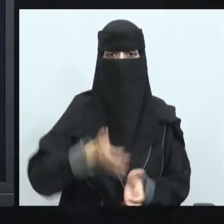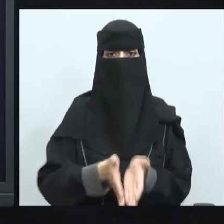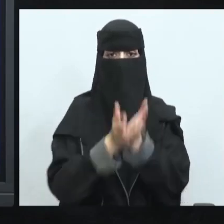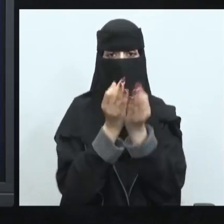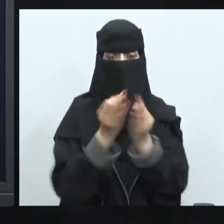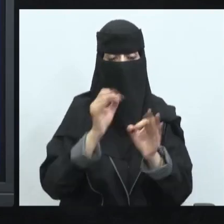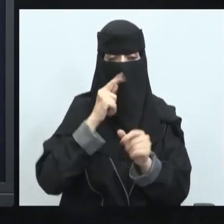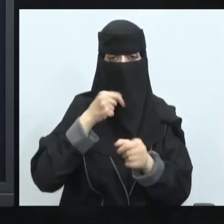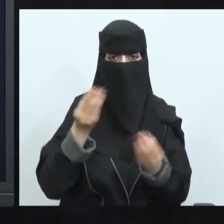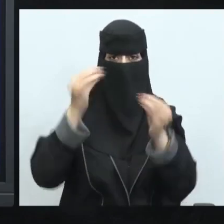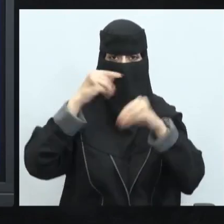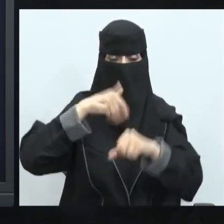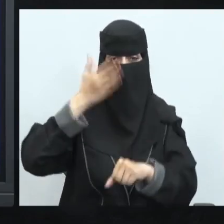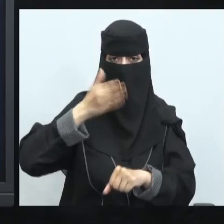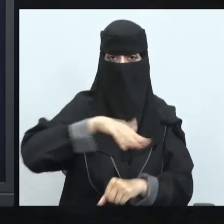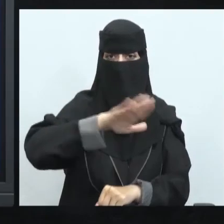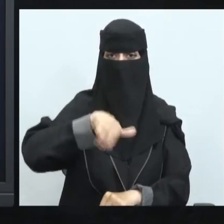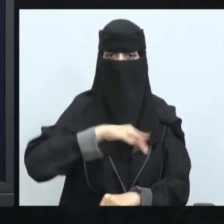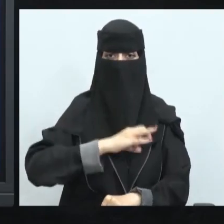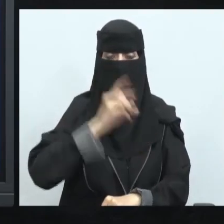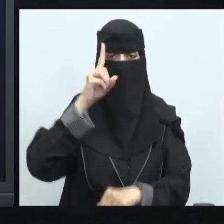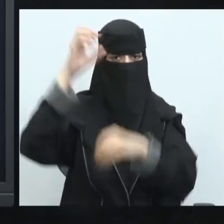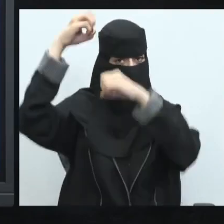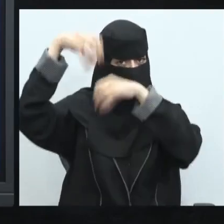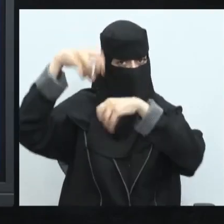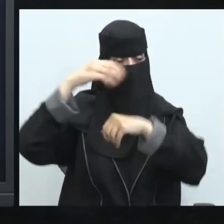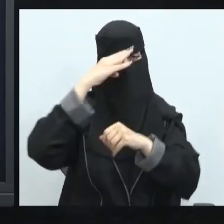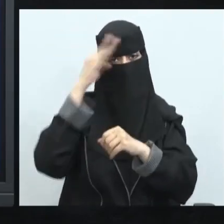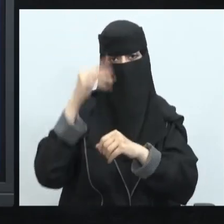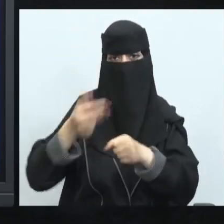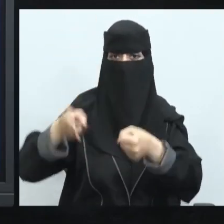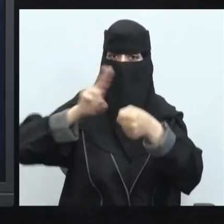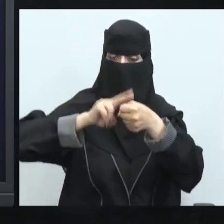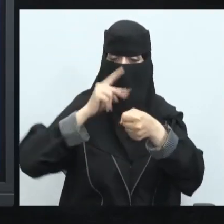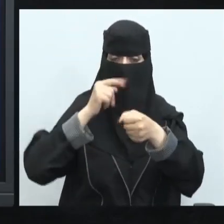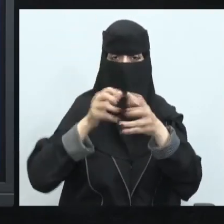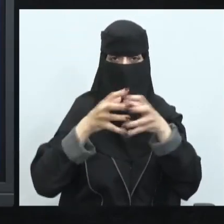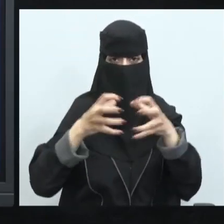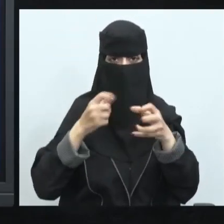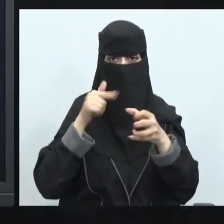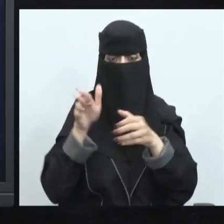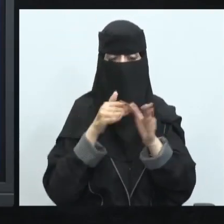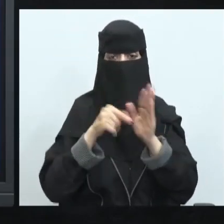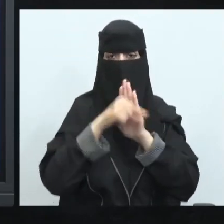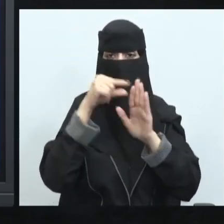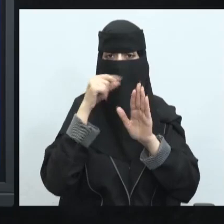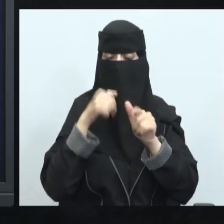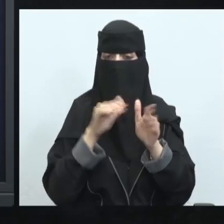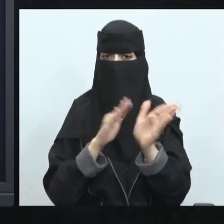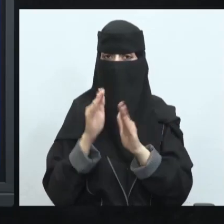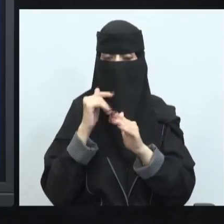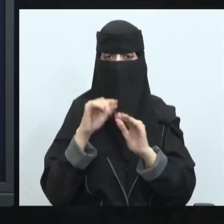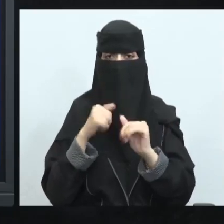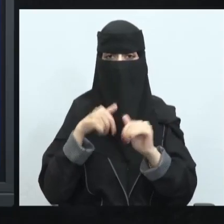وازك السلام السلام عليكم ورحمة الله وبركاته وأهلا وسهلا بكم أعزائي طلاب وطالبات مجددا في